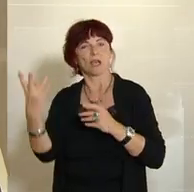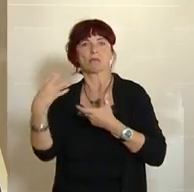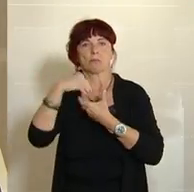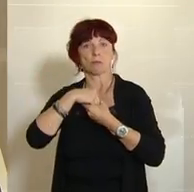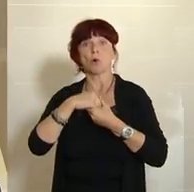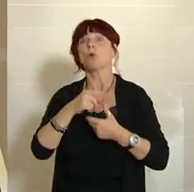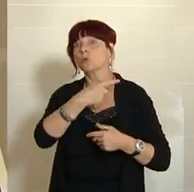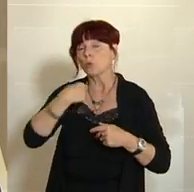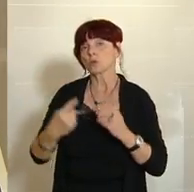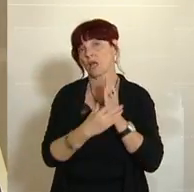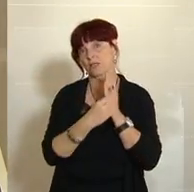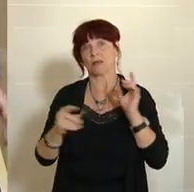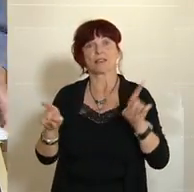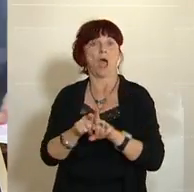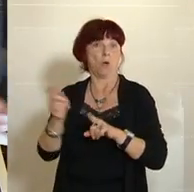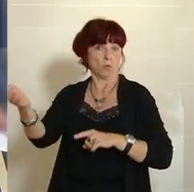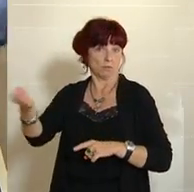Vielen Dank, Herr Minister.